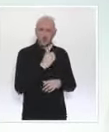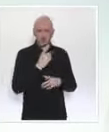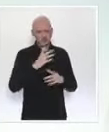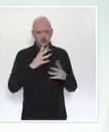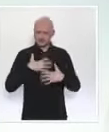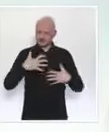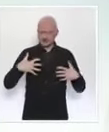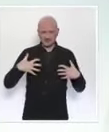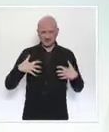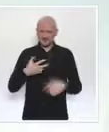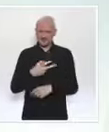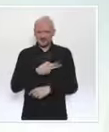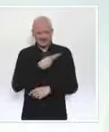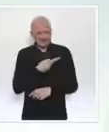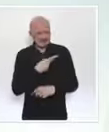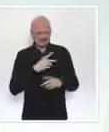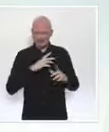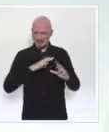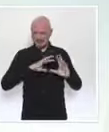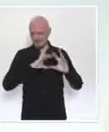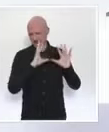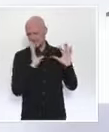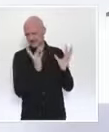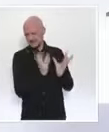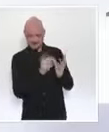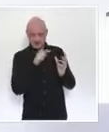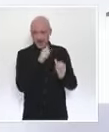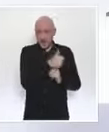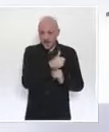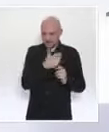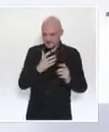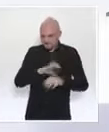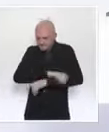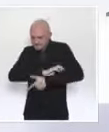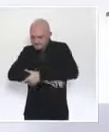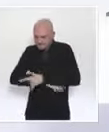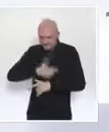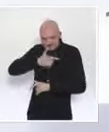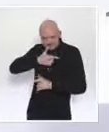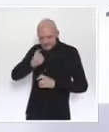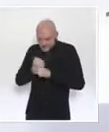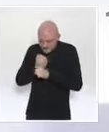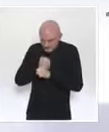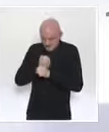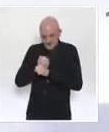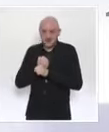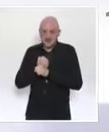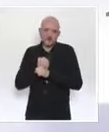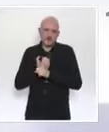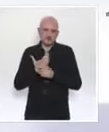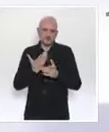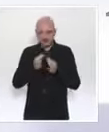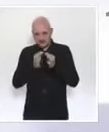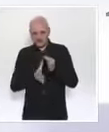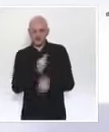scientifique mondiale pour répondre à cette pandémie elle-même inédite et exceptionnelle. Cet effort de